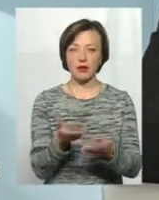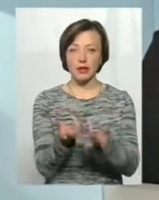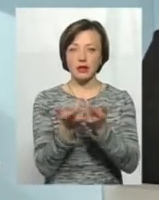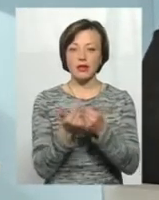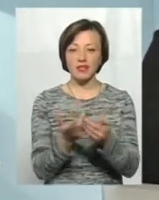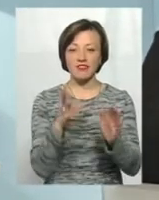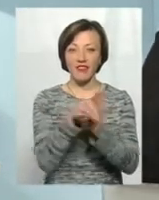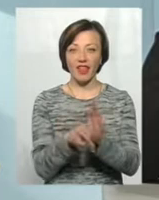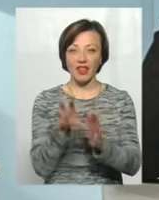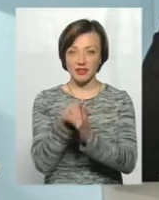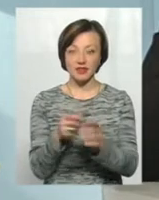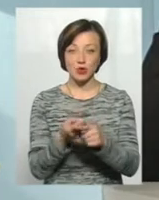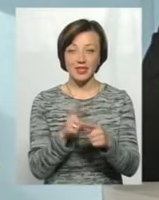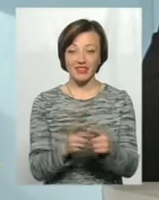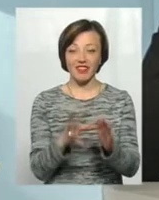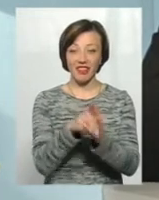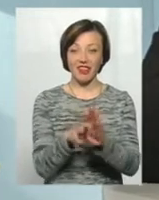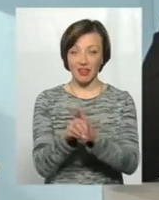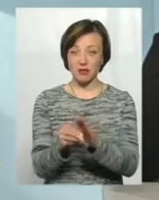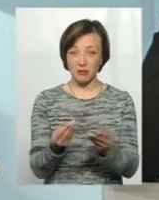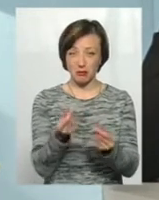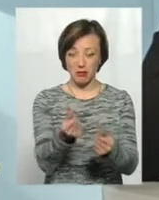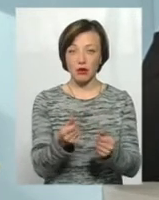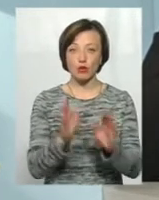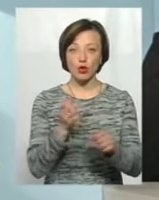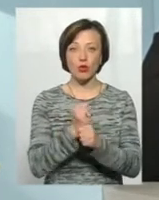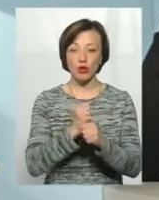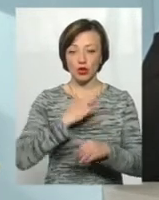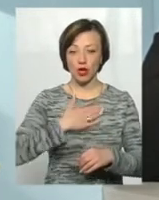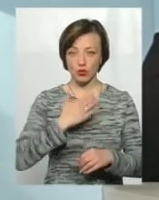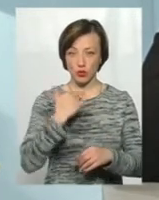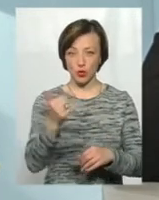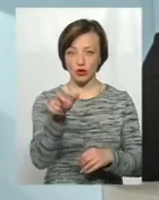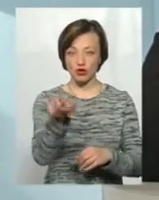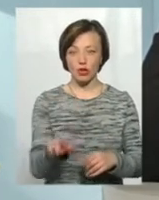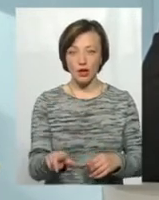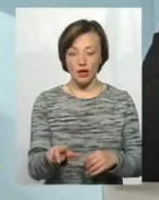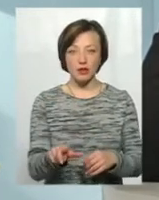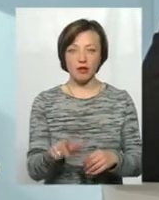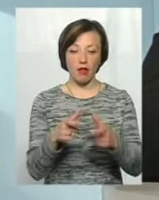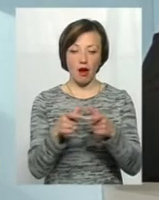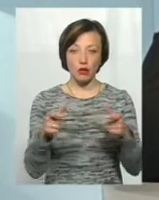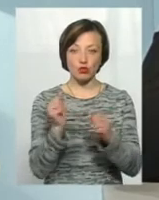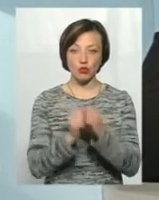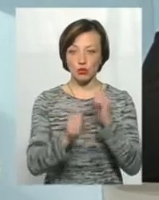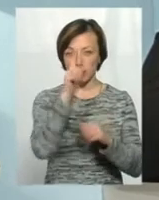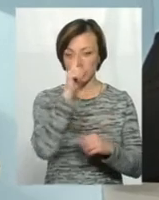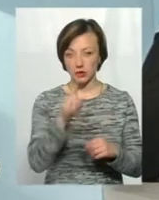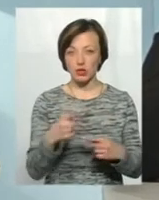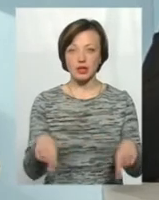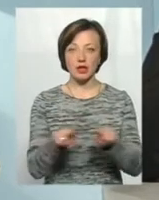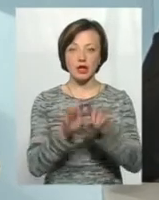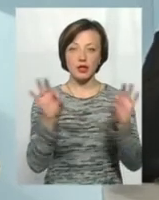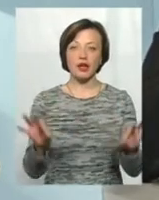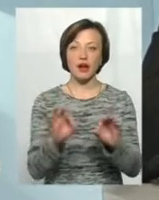внесків. Ці внески буде робити наш позичальник, клієнт «Приватбанку» на карточку щомісяця. Таким чином